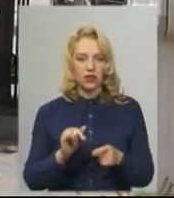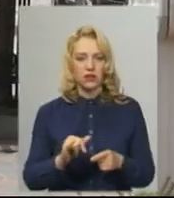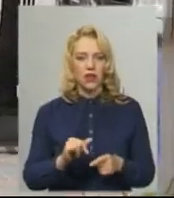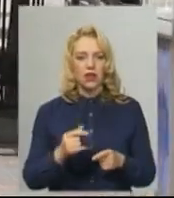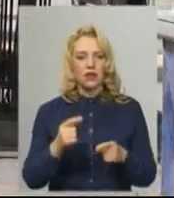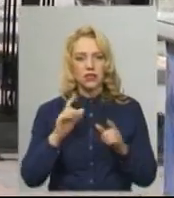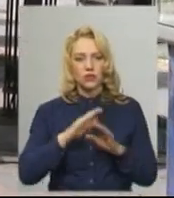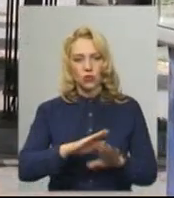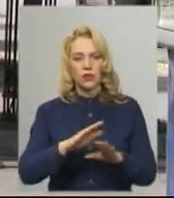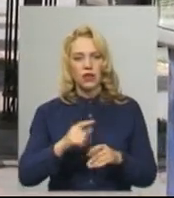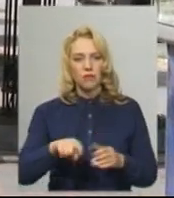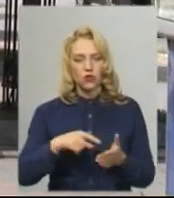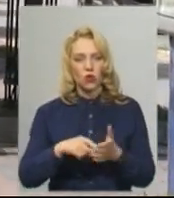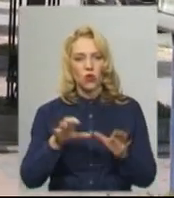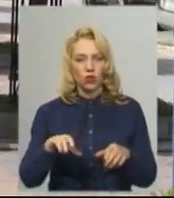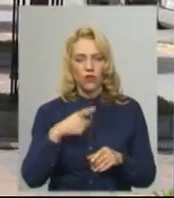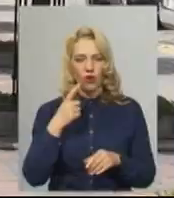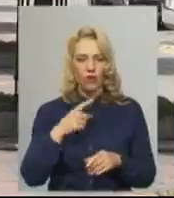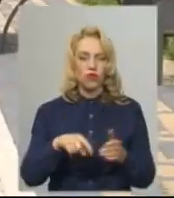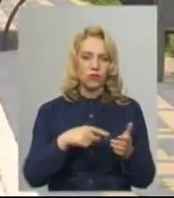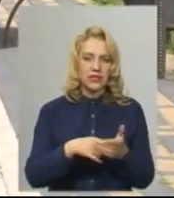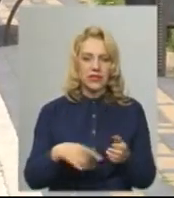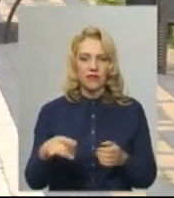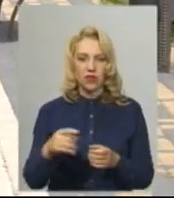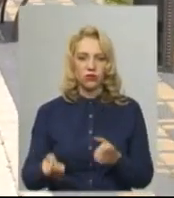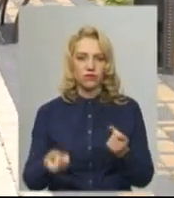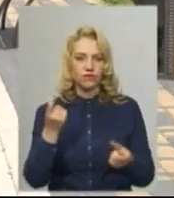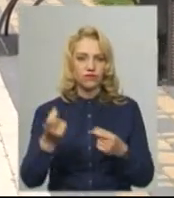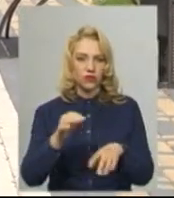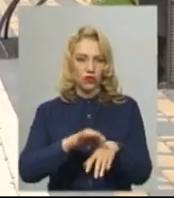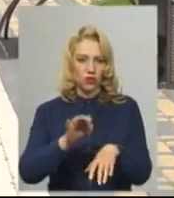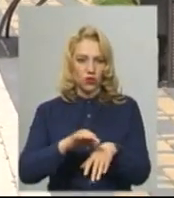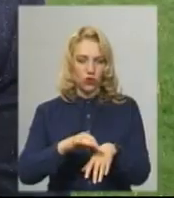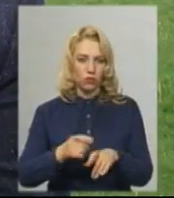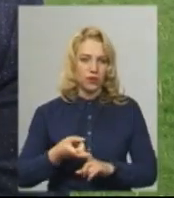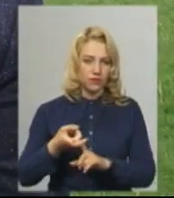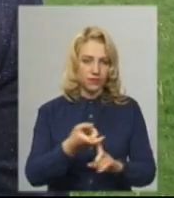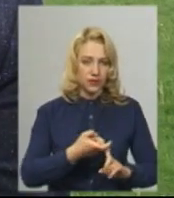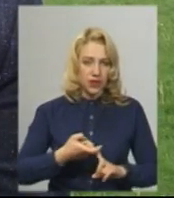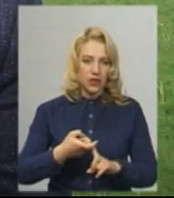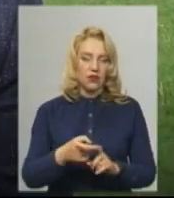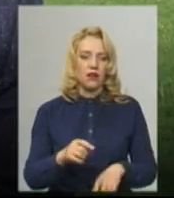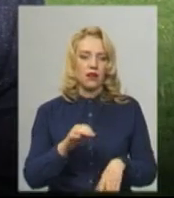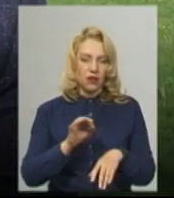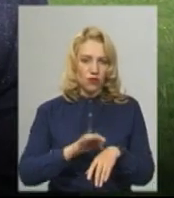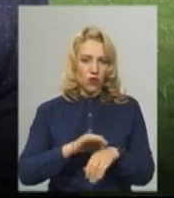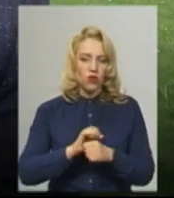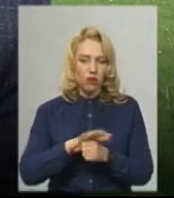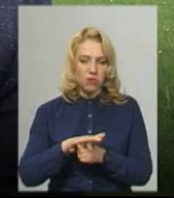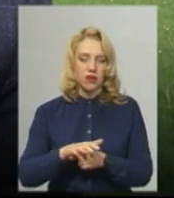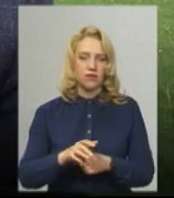Заступник міського голови каже, в місті і районі спалах інфікування коронавірусом. Хвороба прогресує. З кожним днем випадки